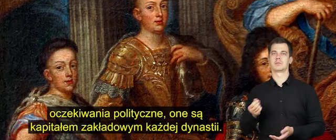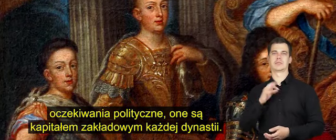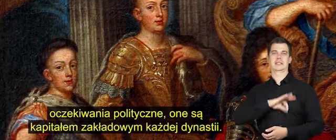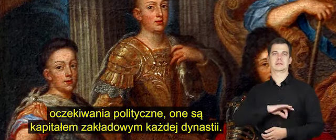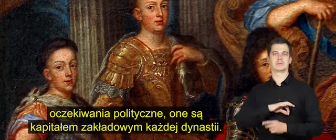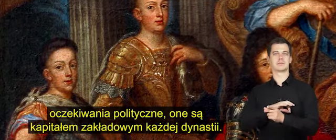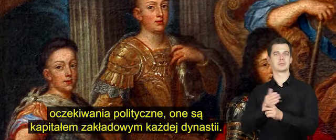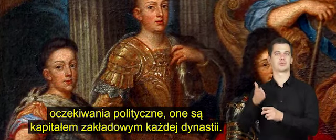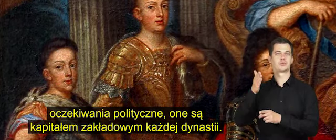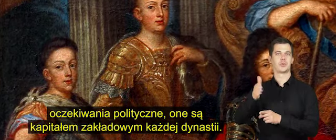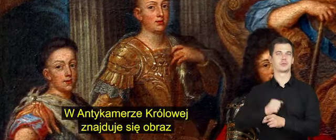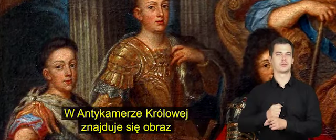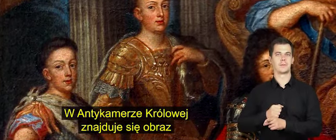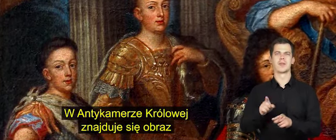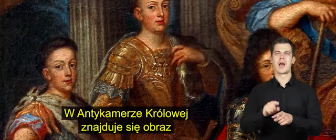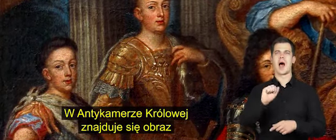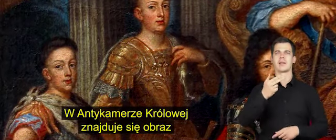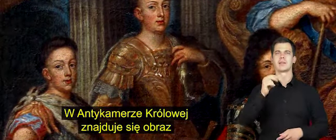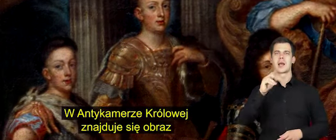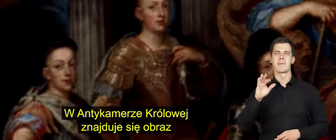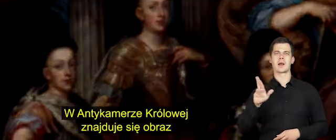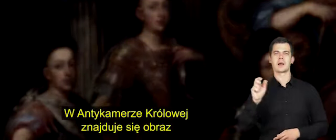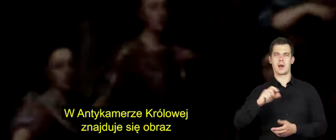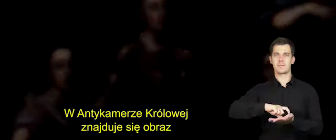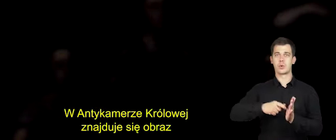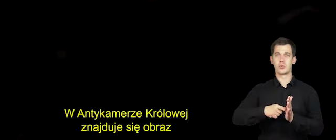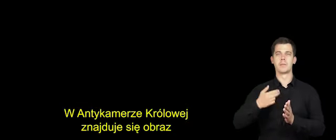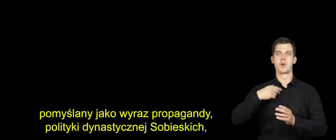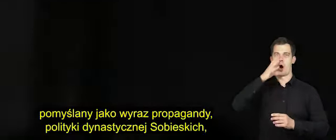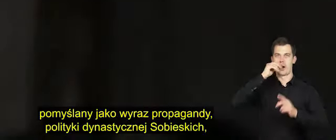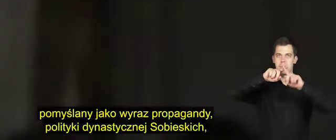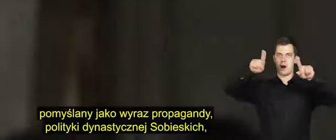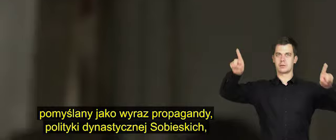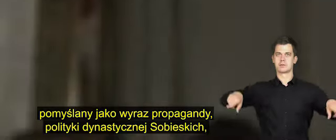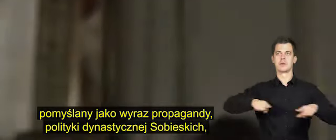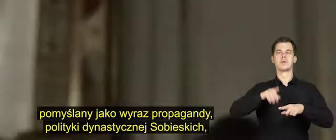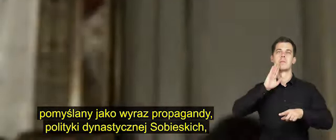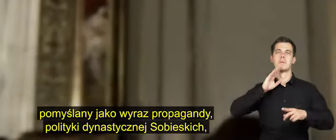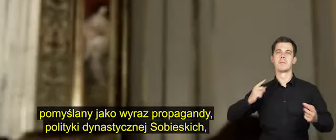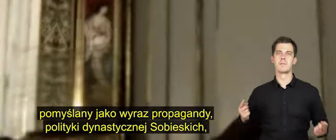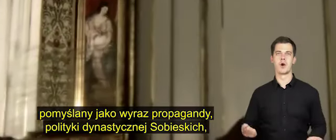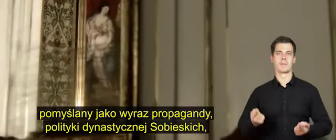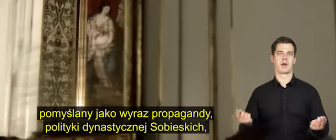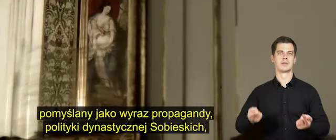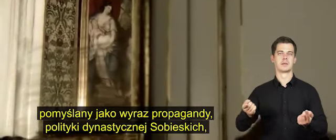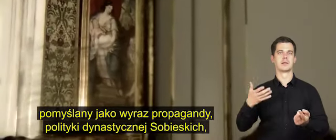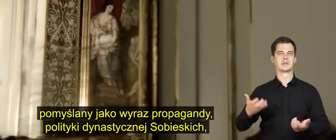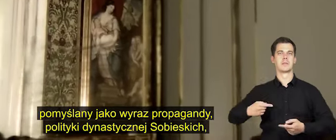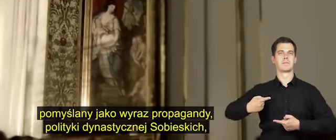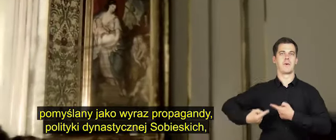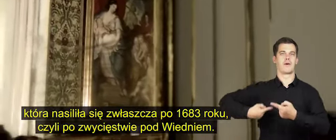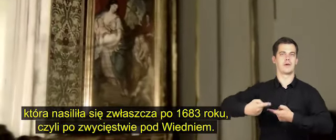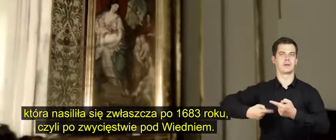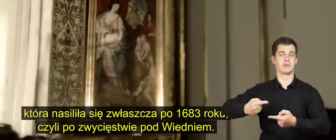każdej dynastii. W antykamerze królowej znajduje się obraz pomyślany jako wyraz propagandy polityki dynastycznej